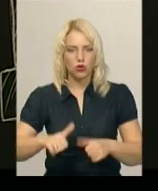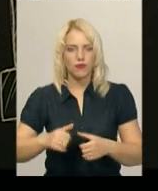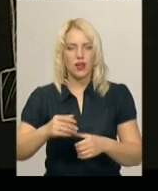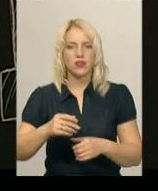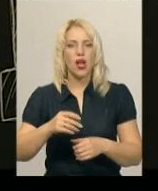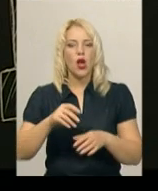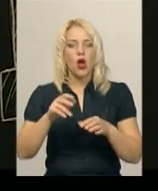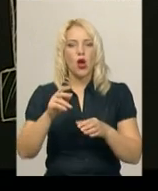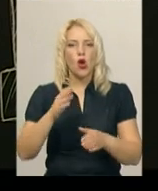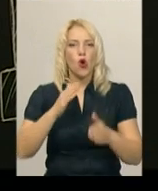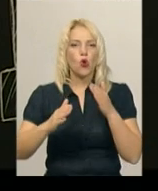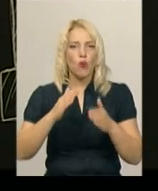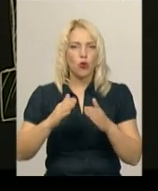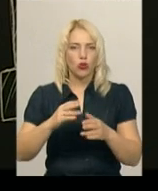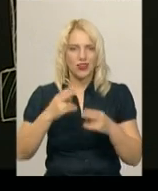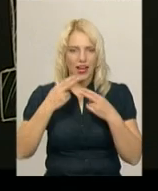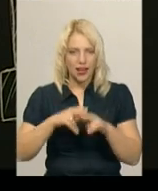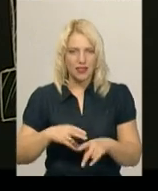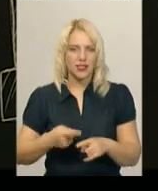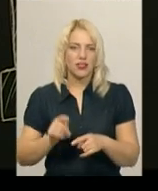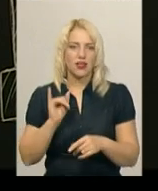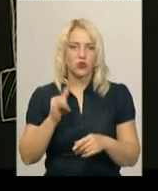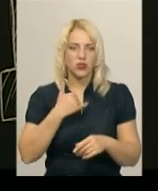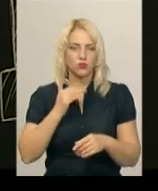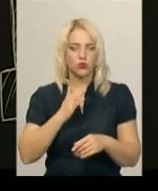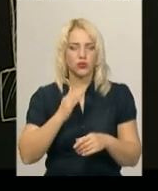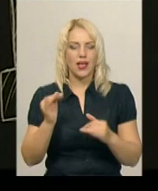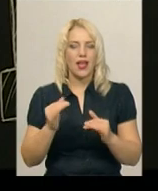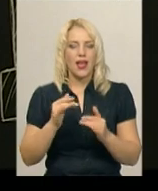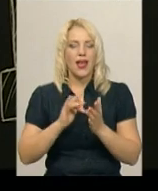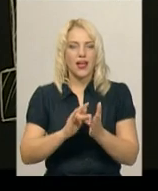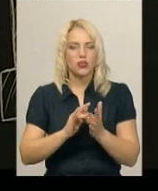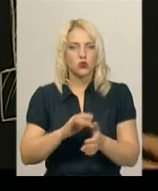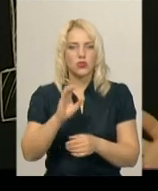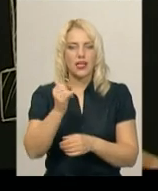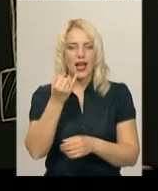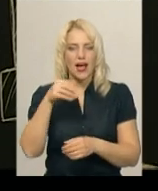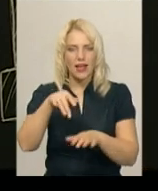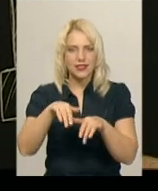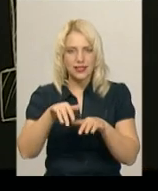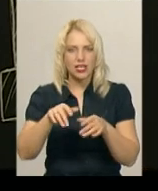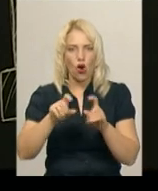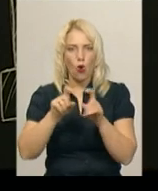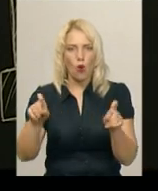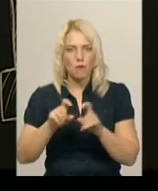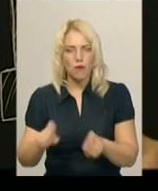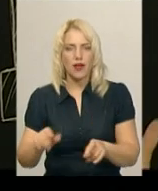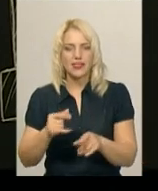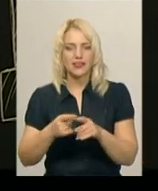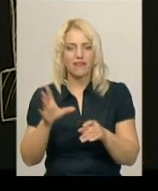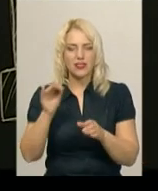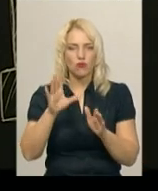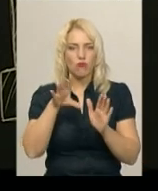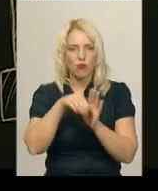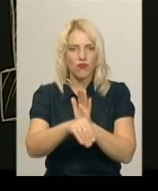майстер-класи з різними дронами, анімуванням, у нас буде екскурсія в ІТ-компанії. І це все буде впроваджено в рамках